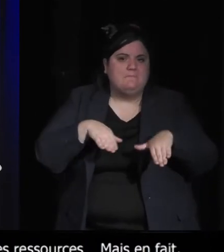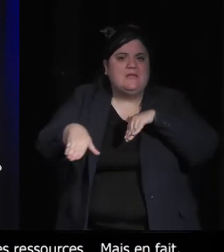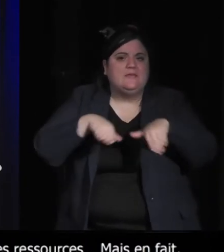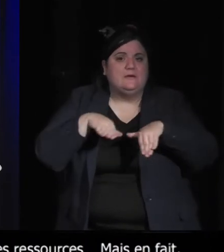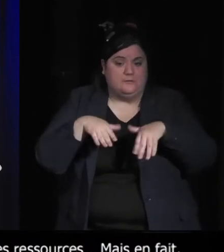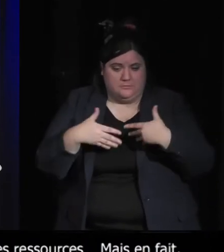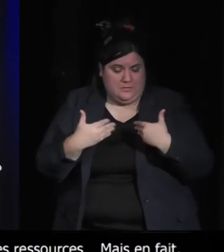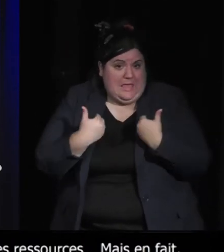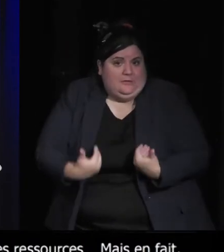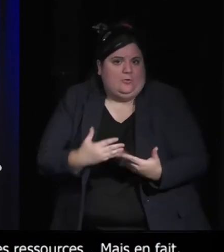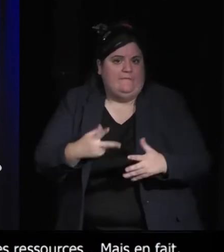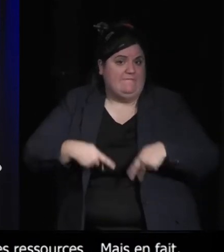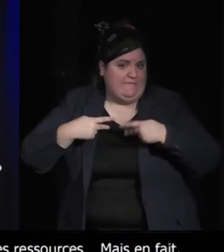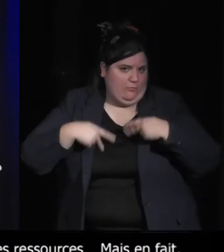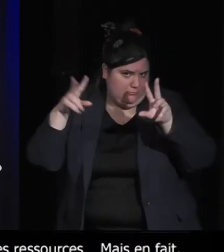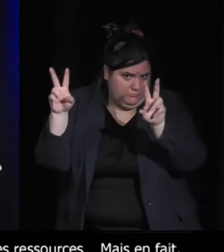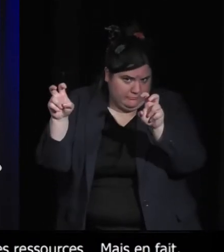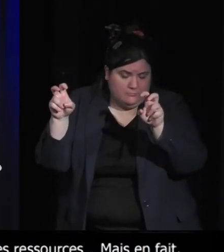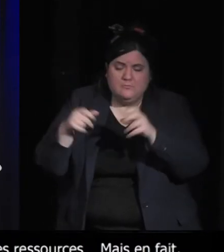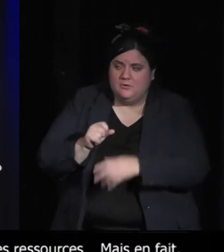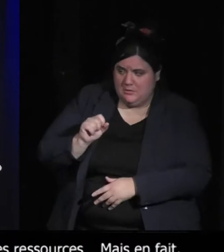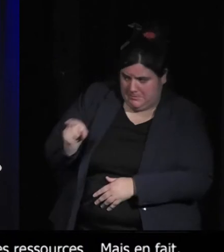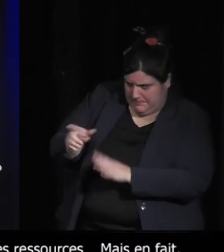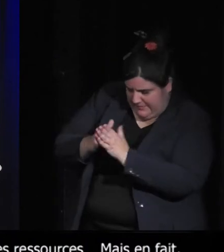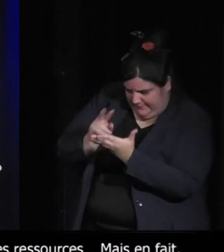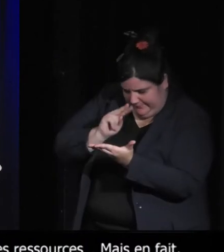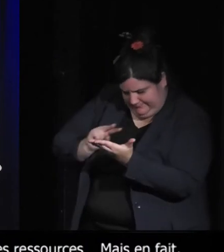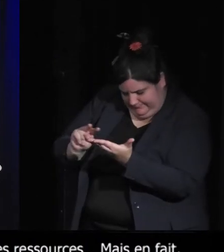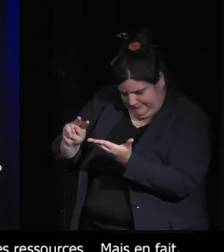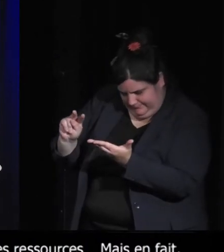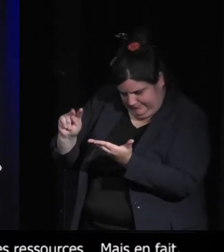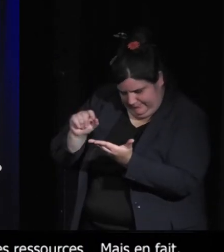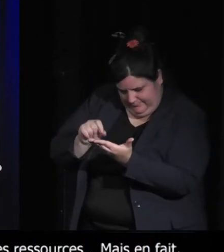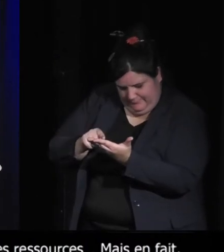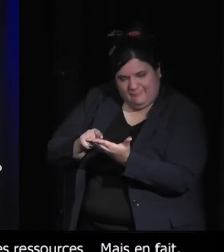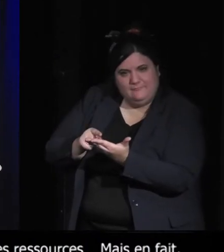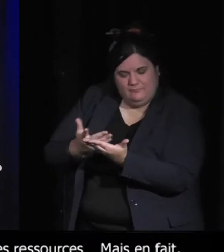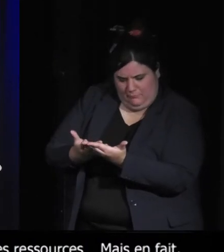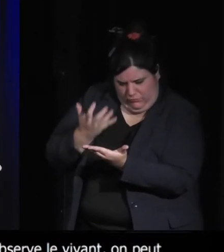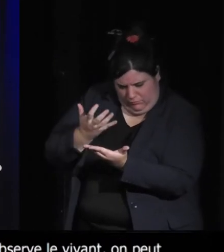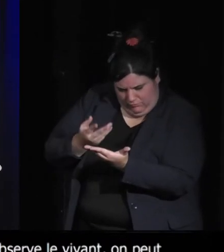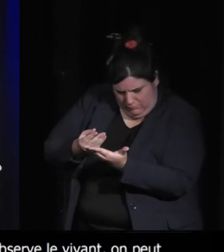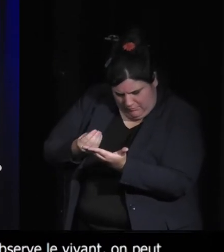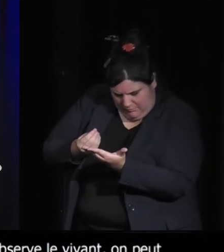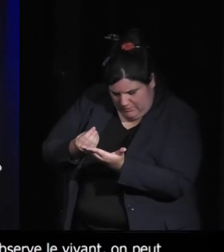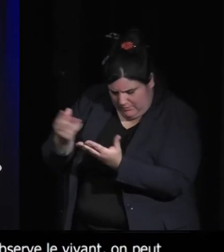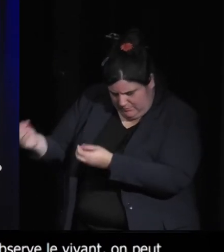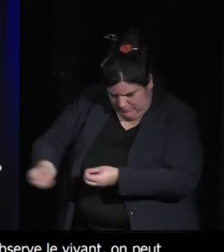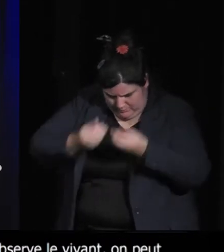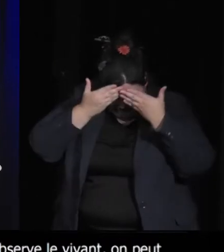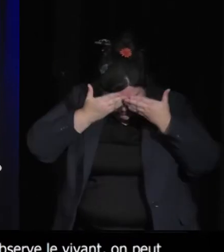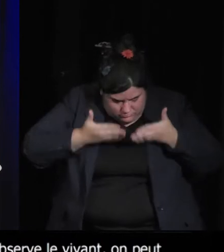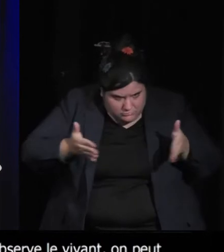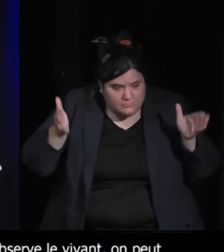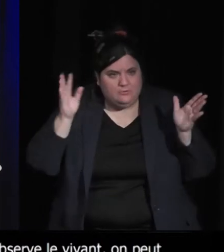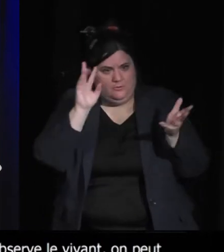ils ont l'extraordinaire faculté d'ouvrir des